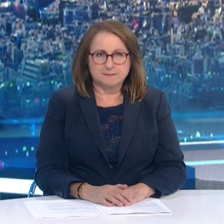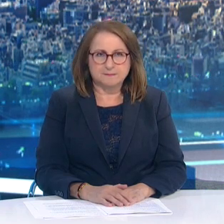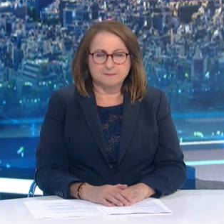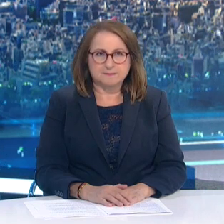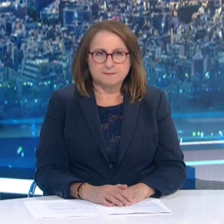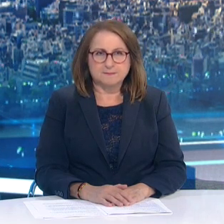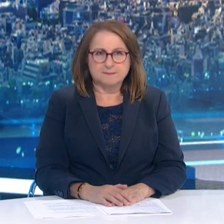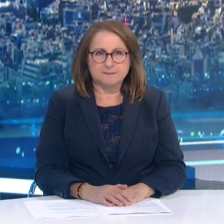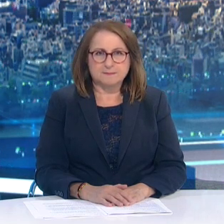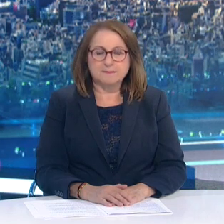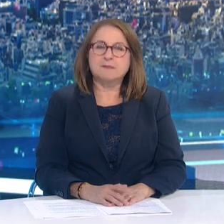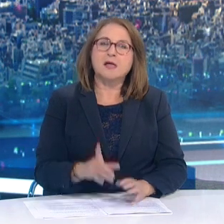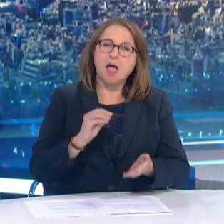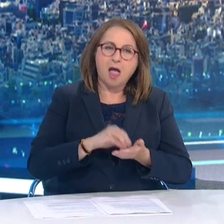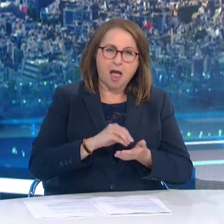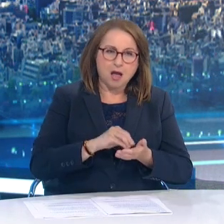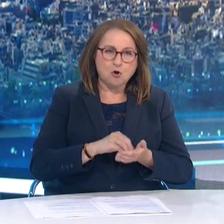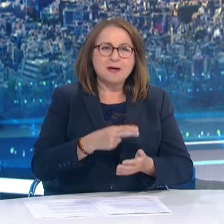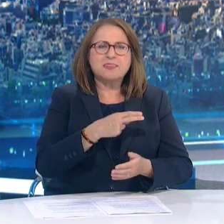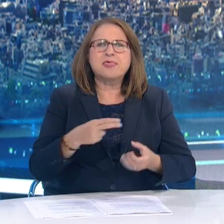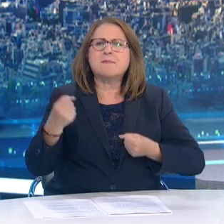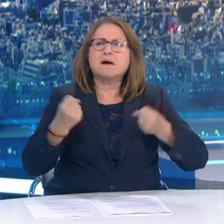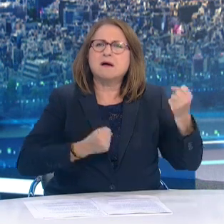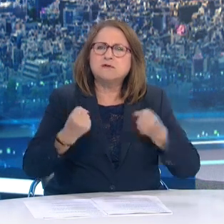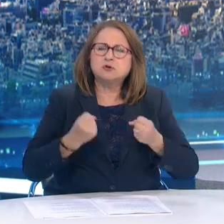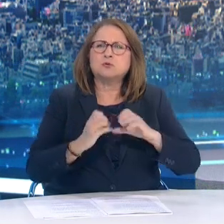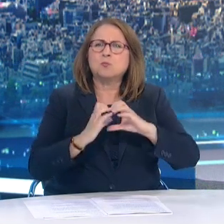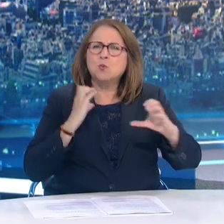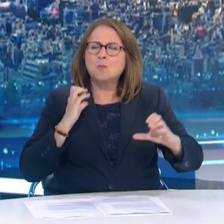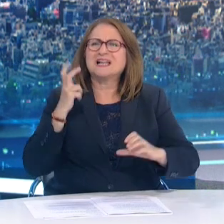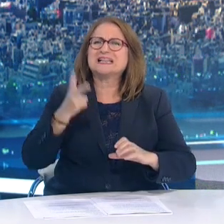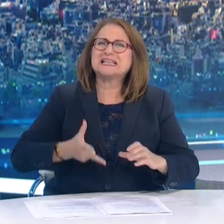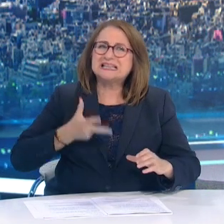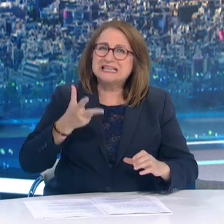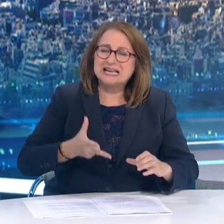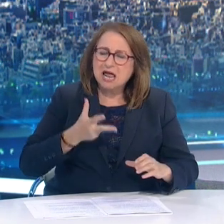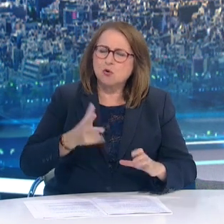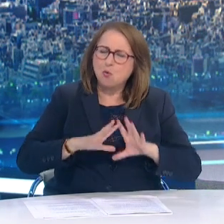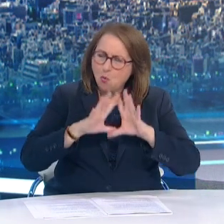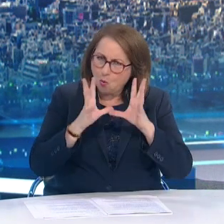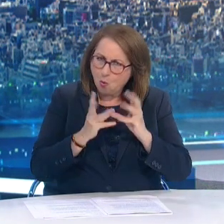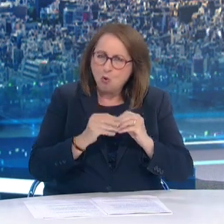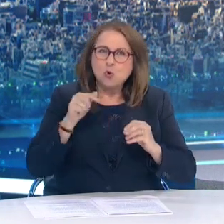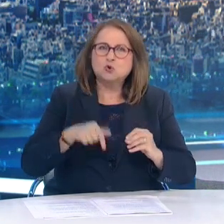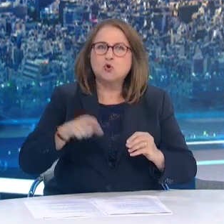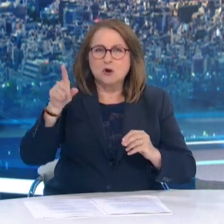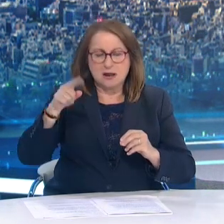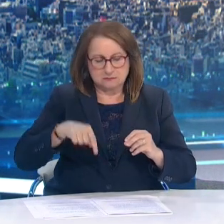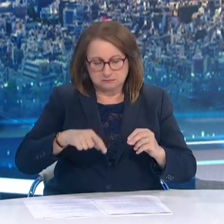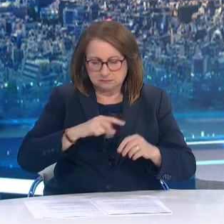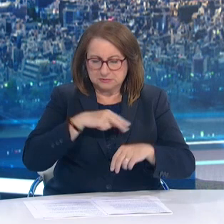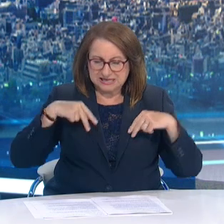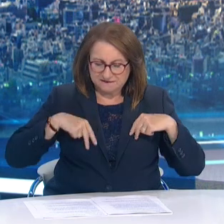υπόλοιπους Επίσης για τις χερσαίες μετακινήσεις θα ήθελα να σας ενημερώσω ότι αξιολογούνται από την κυβέρνηση τα επιδημιολογικά